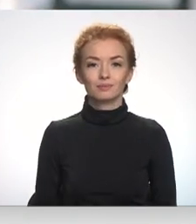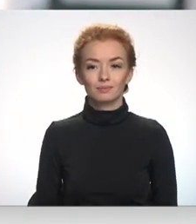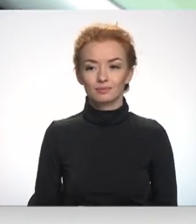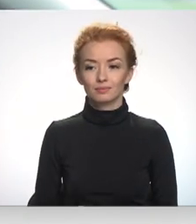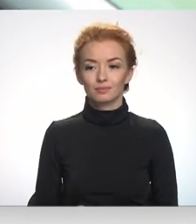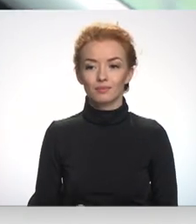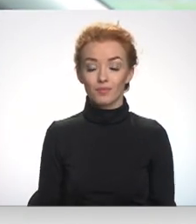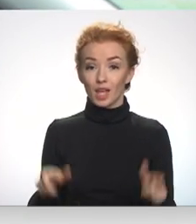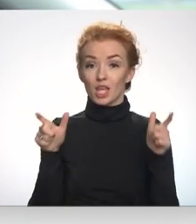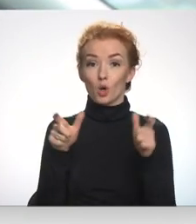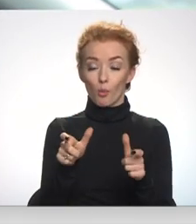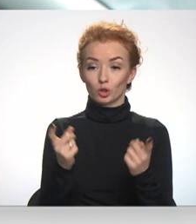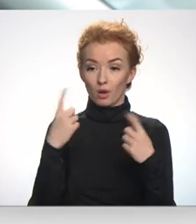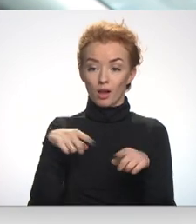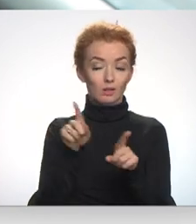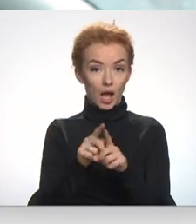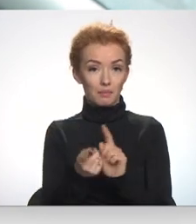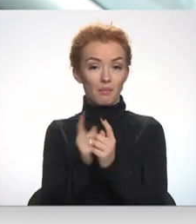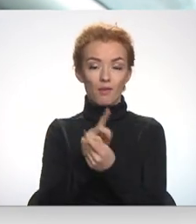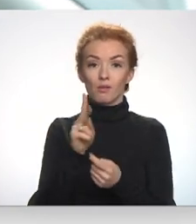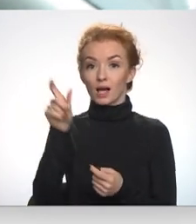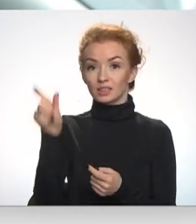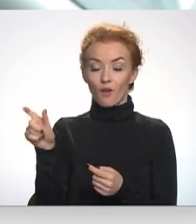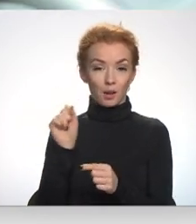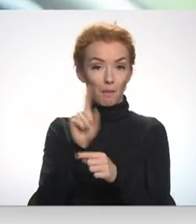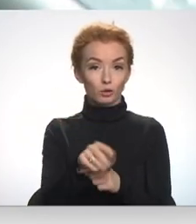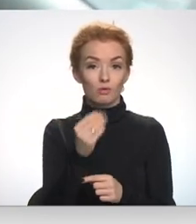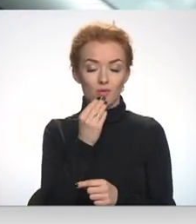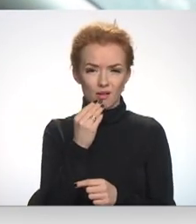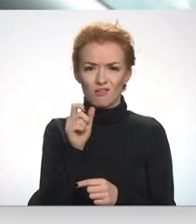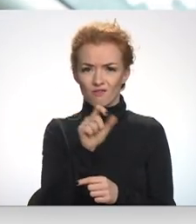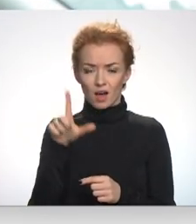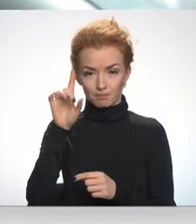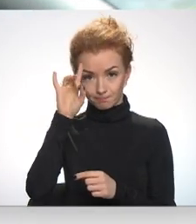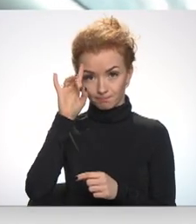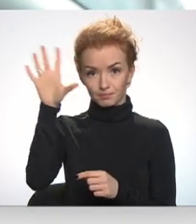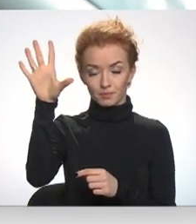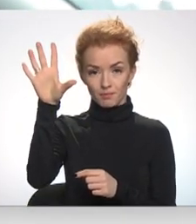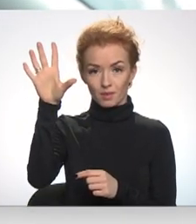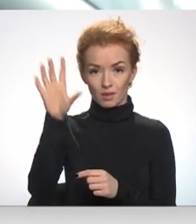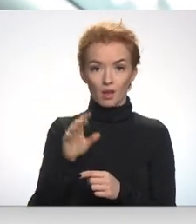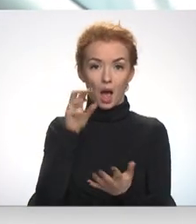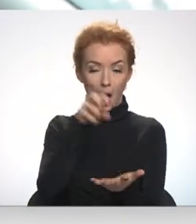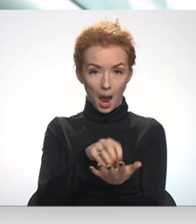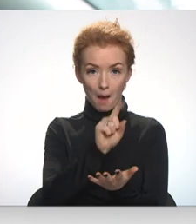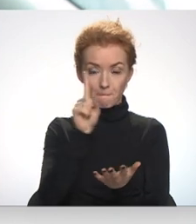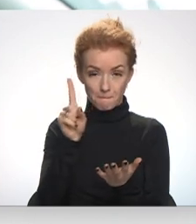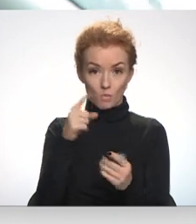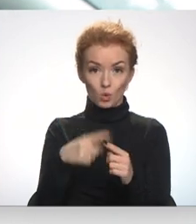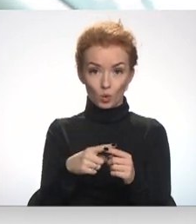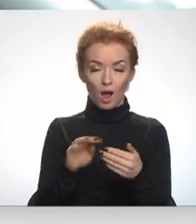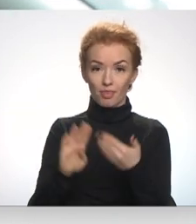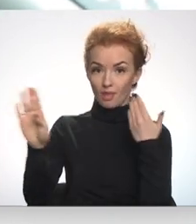Ierobežojuma laiks arī mainījis veidu, kā klienti pasūt ēdienu. Šobrīd arvien populārākas ir tā saucamās aplikācijas, kurās